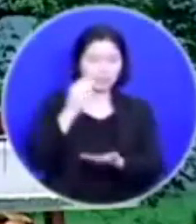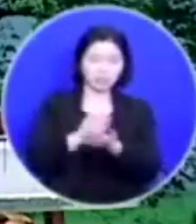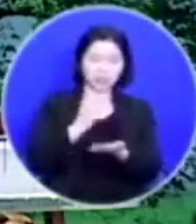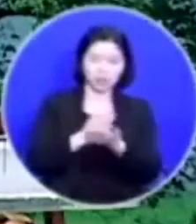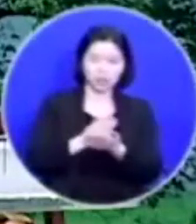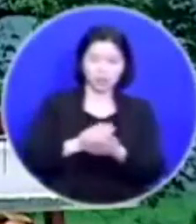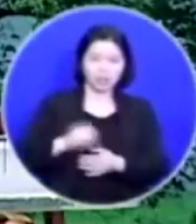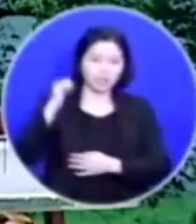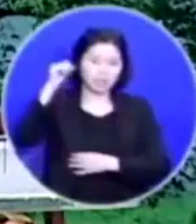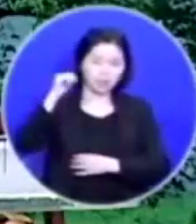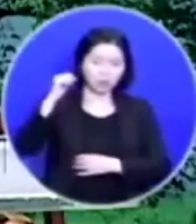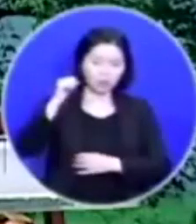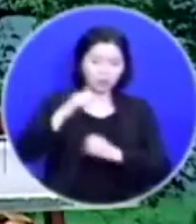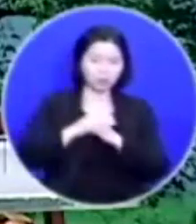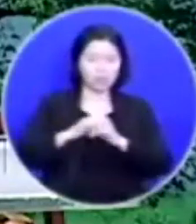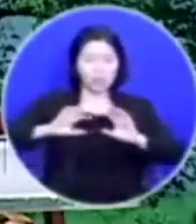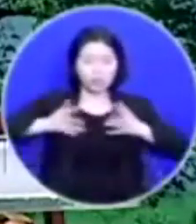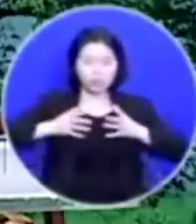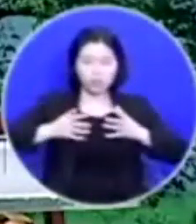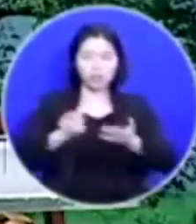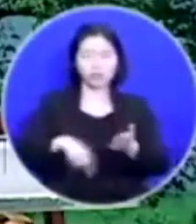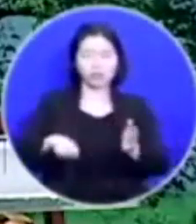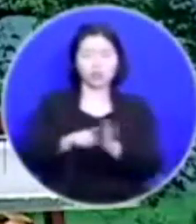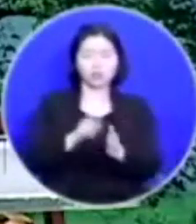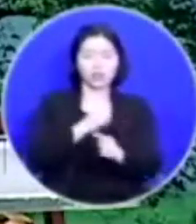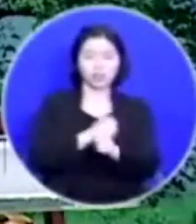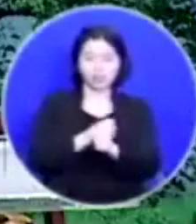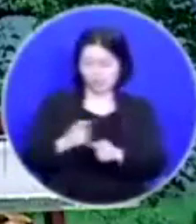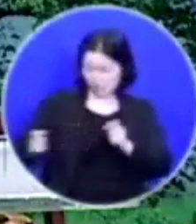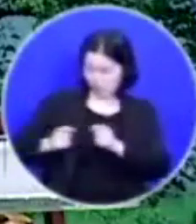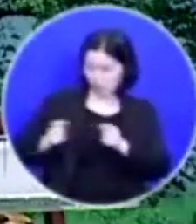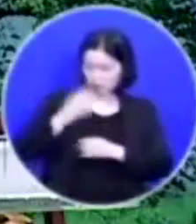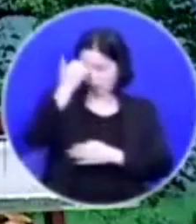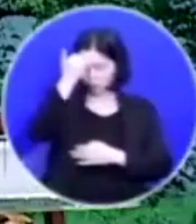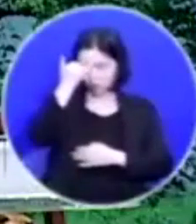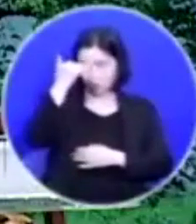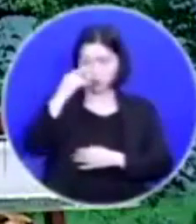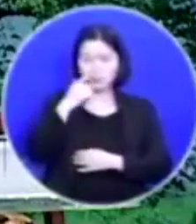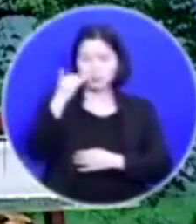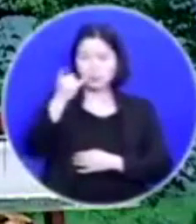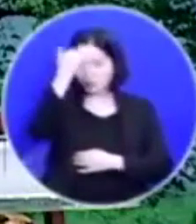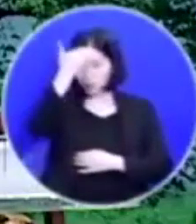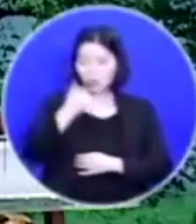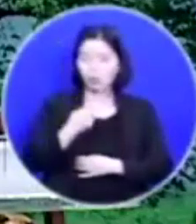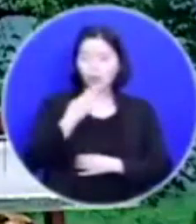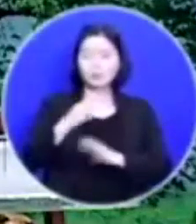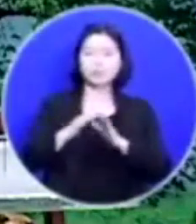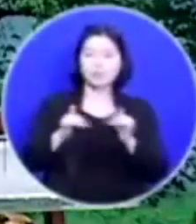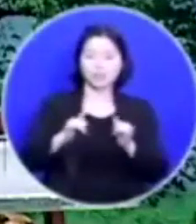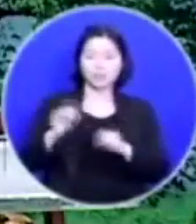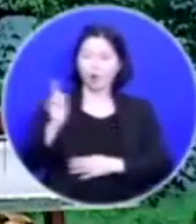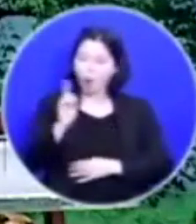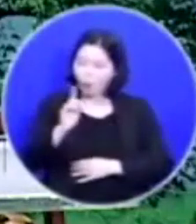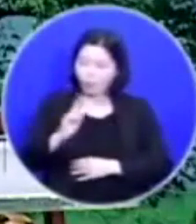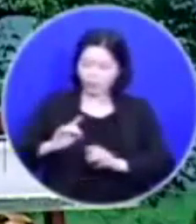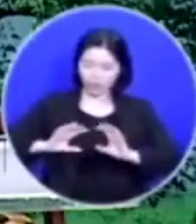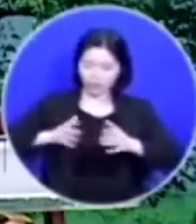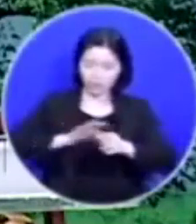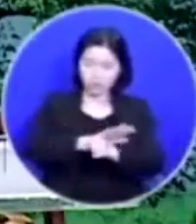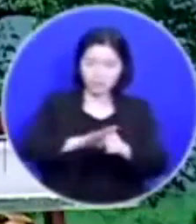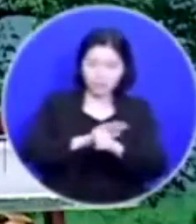민족을 위해서 하는 건데 가장 가까운 부모에게도 효도를 못하는 사람이 어떻게 애국을 논할 수 있겠습니까?